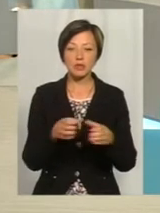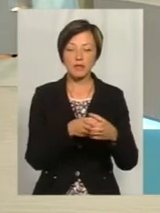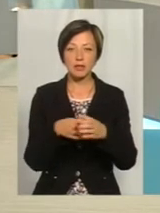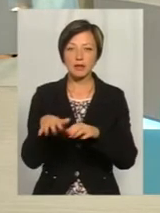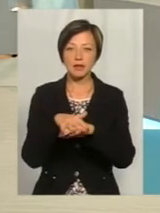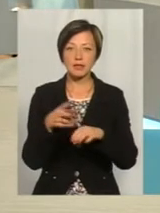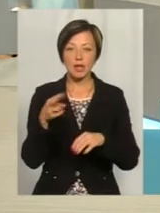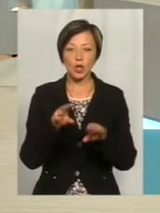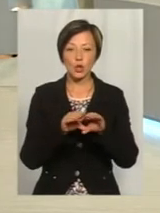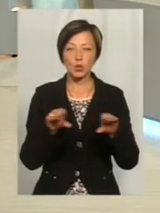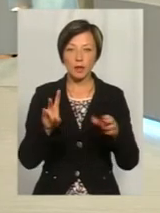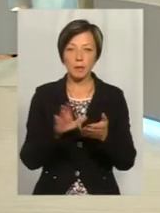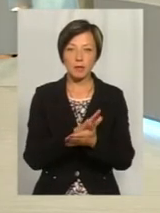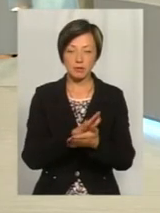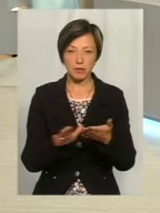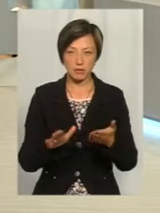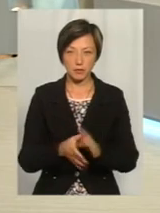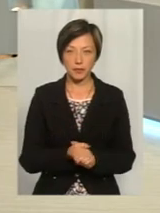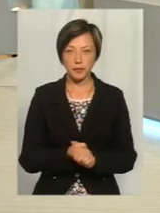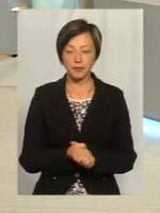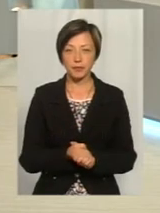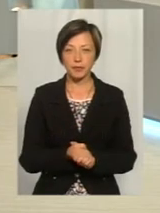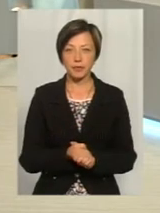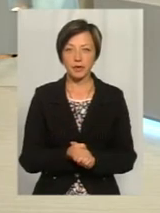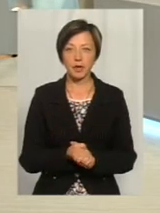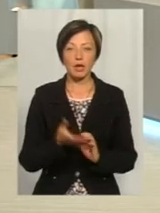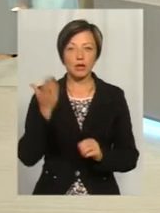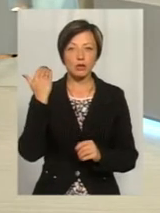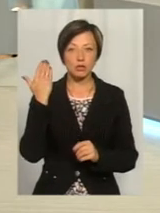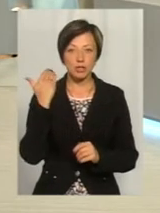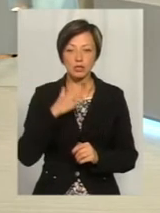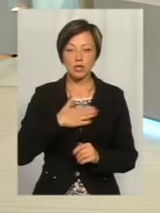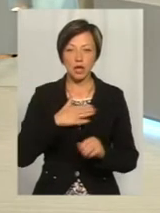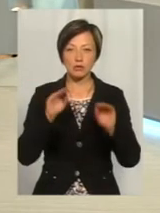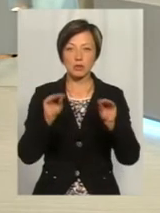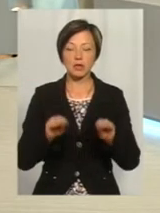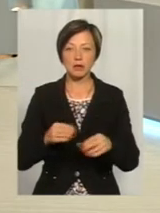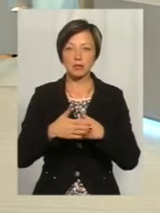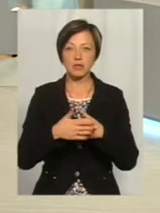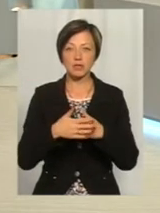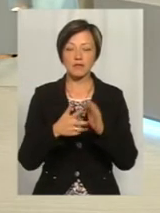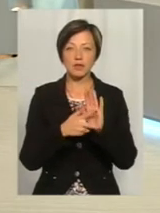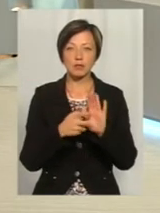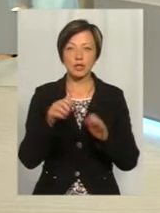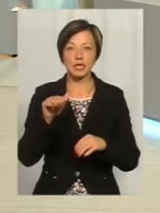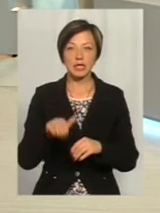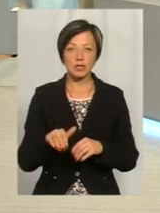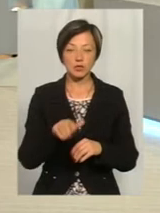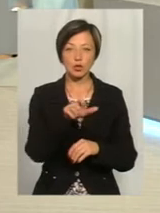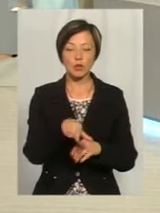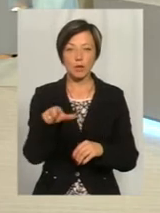населення тюнерами на безоплатній основі. Тоді, за нашими даними, десь близько 800 тисяч